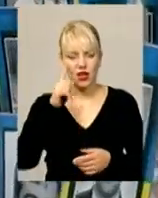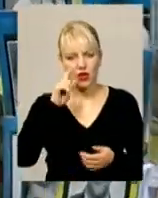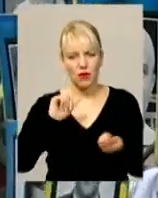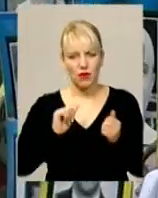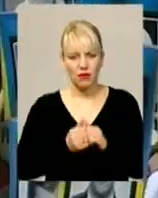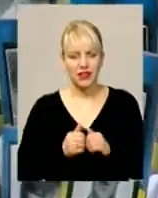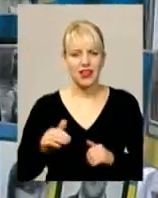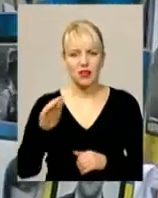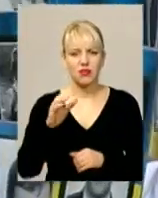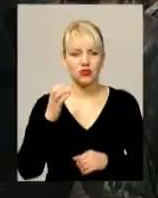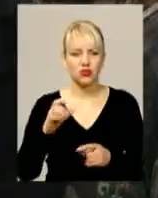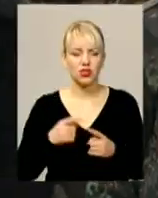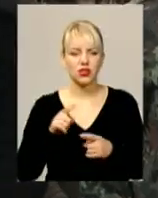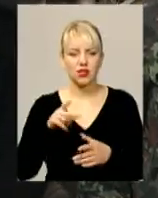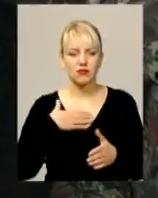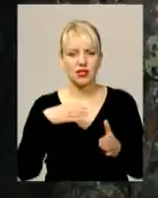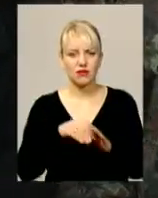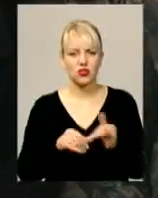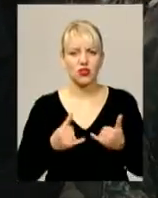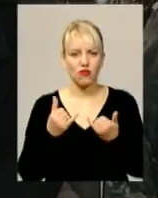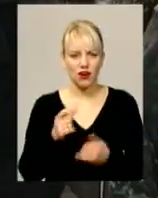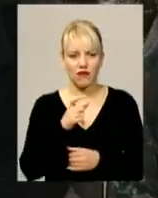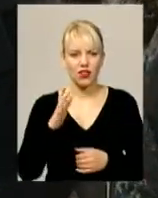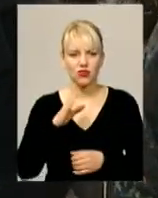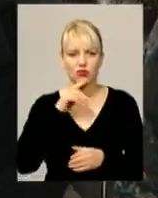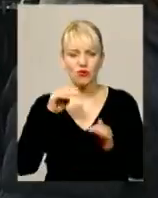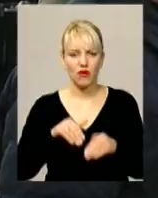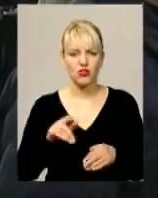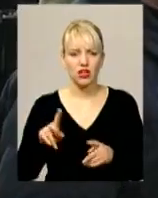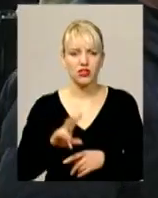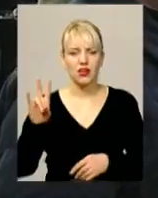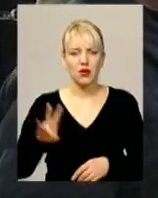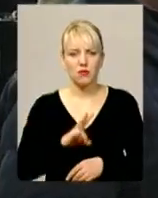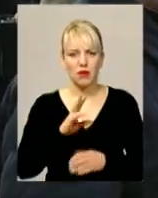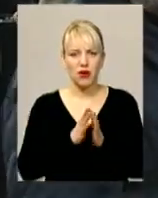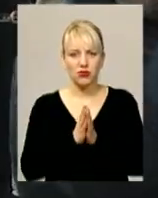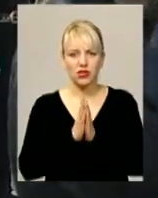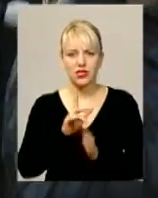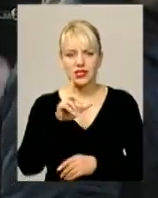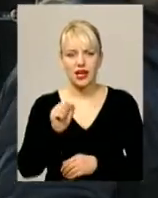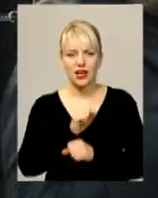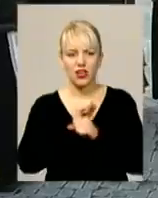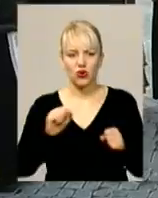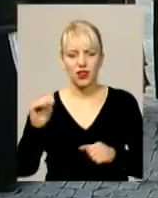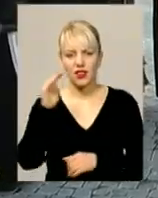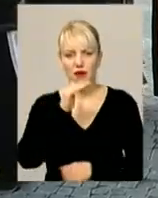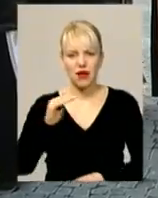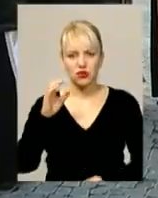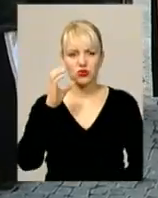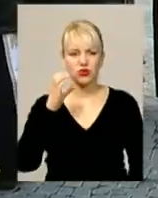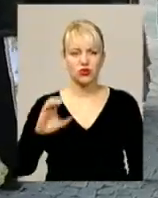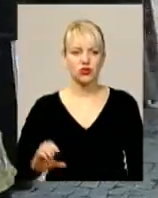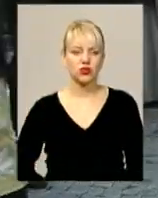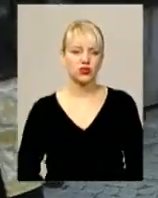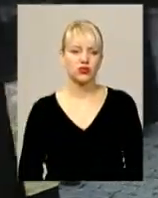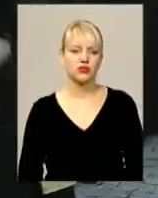загиблих учасників Революції Гідності вшанували хвилиною мовчання, а духівники відслужили панахиду за героями Небесної Сотні. Дарина Денисенко, Віктор